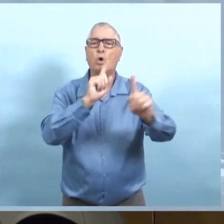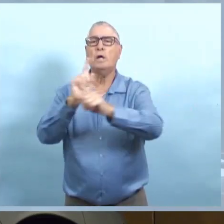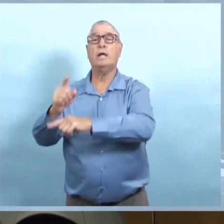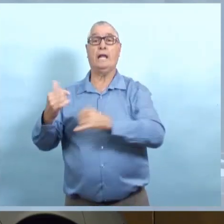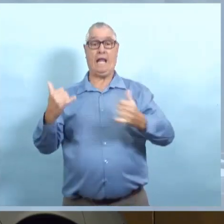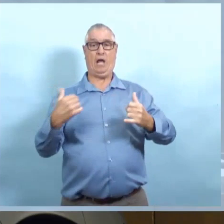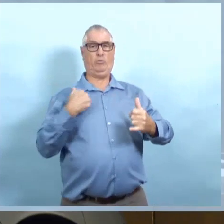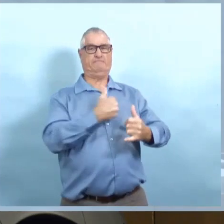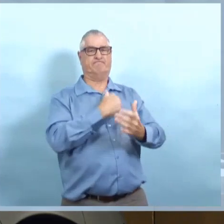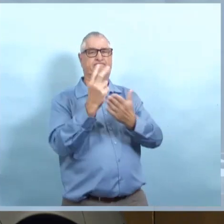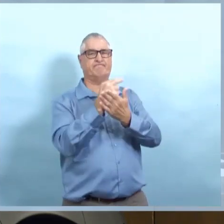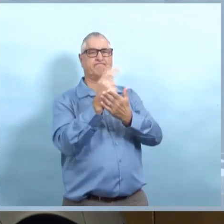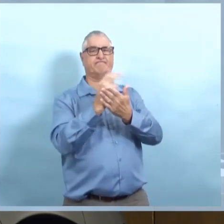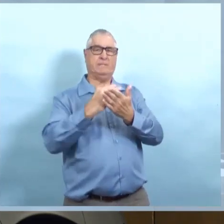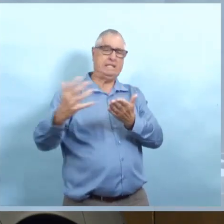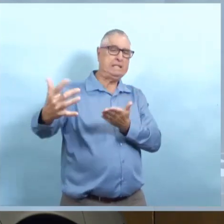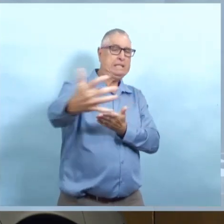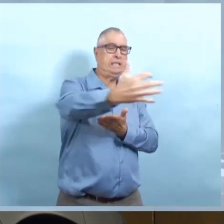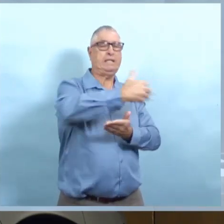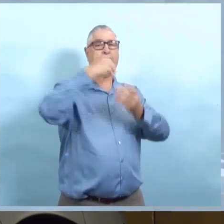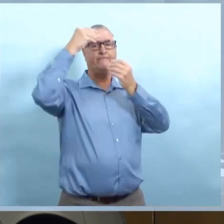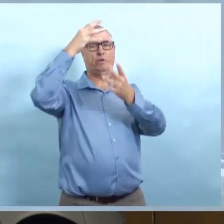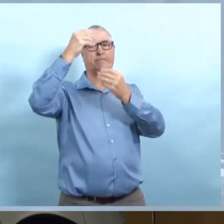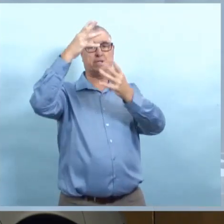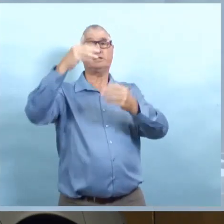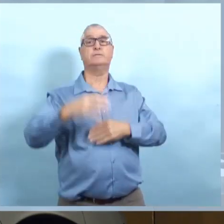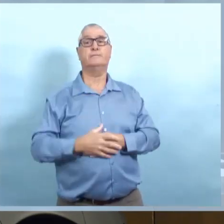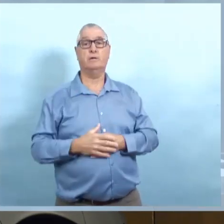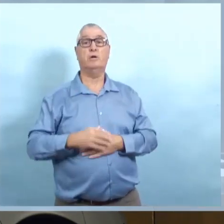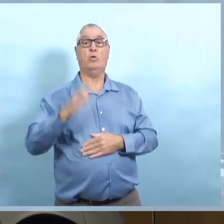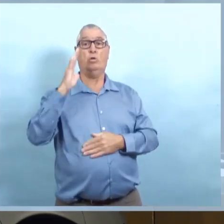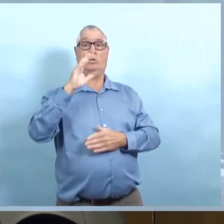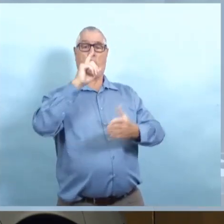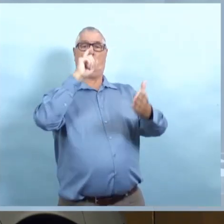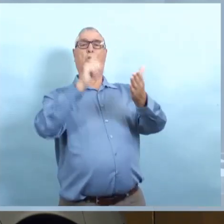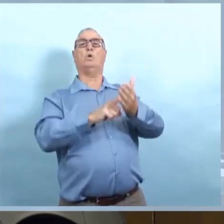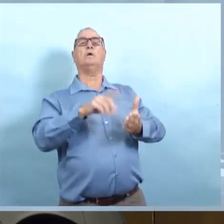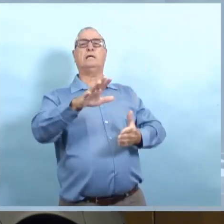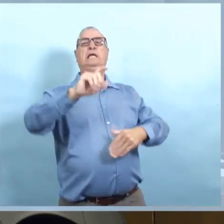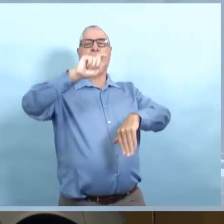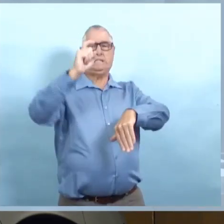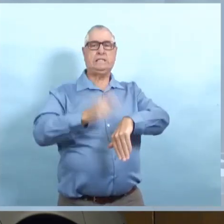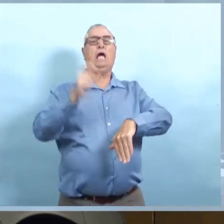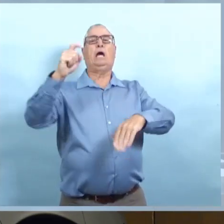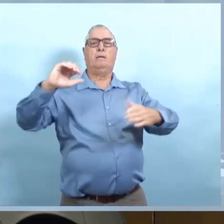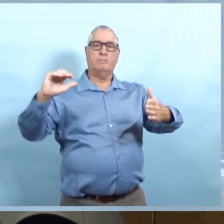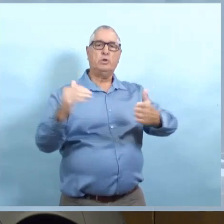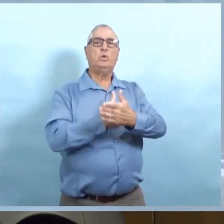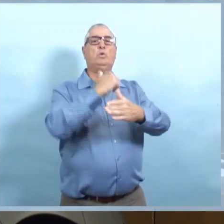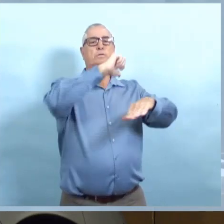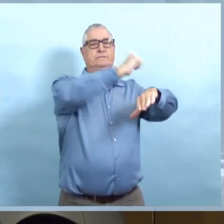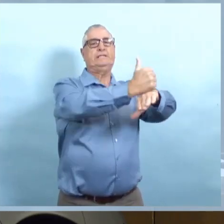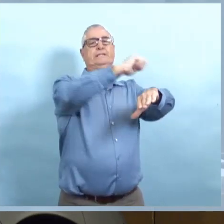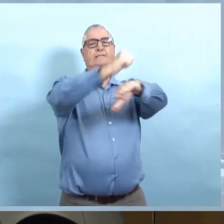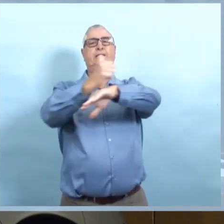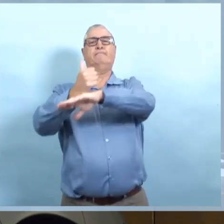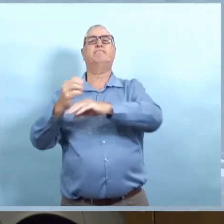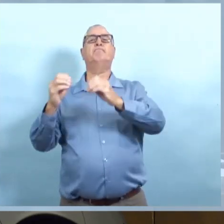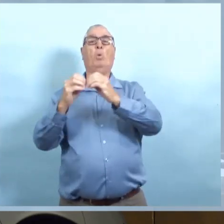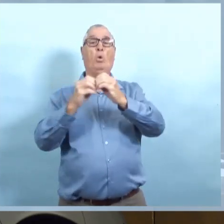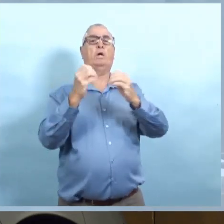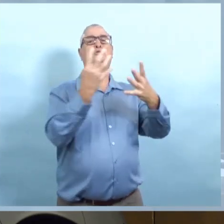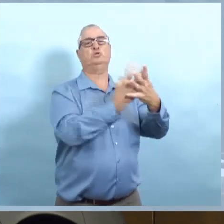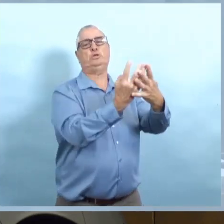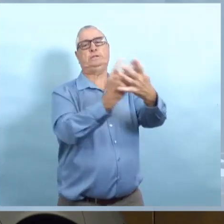en ce qui concerne le dépistage, les tests en laboratoire, l'enquête sur les contacts, le signalement au public des résultats pour voir où